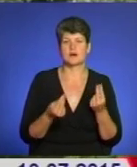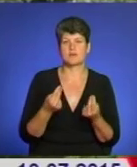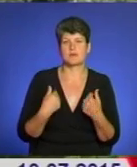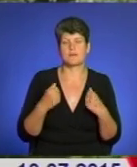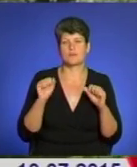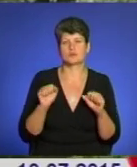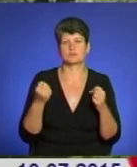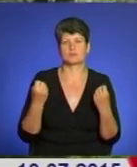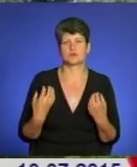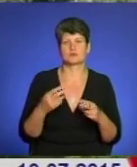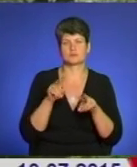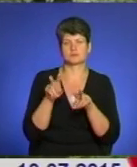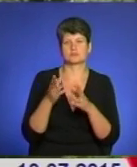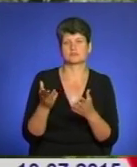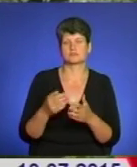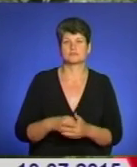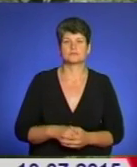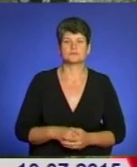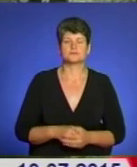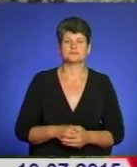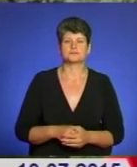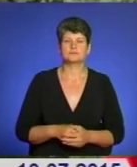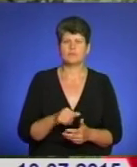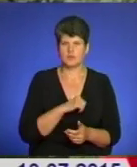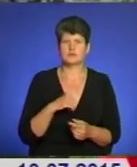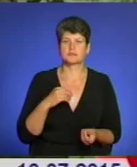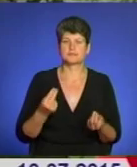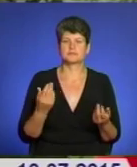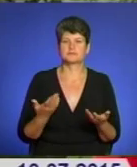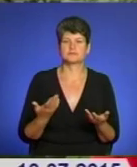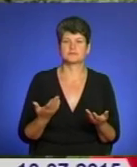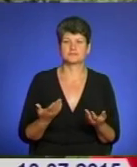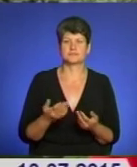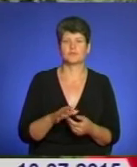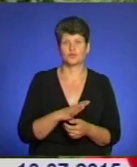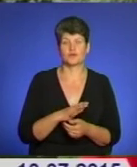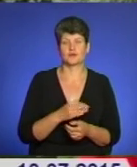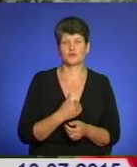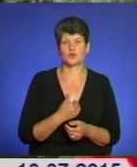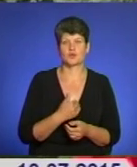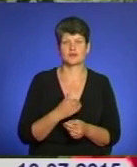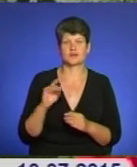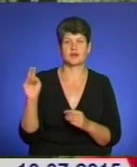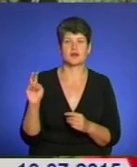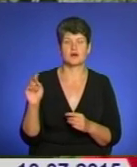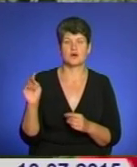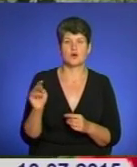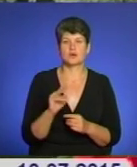просто поглядати на них. А самим бавитися? Неколи хочеться так поглядатися.